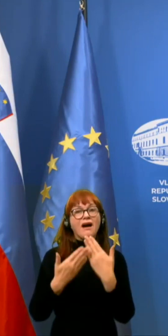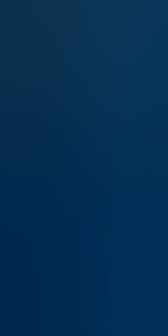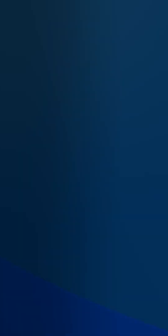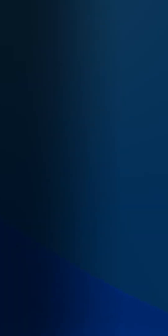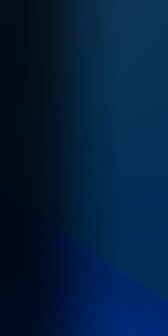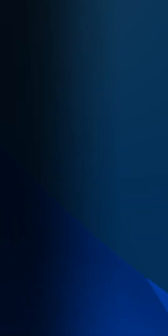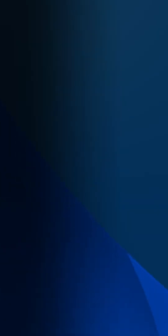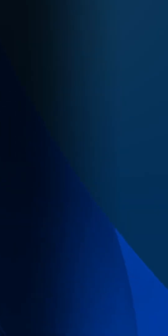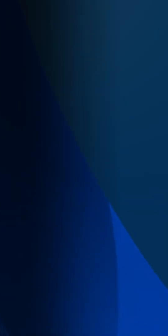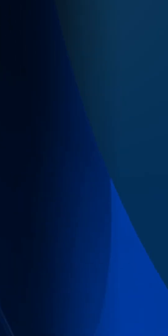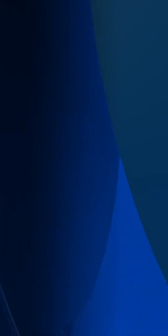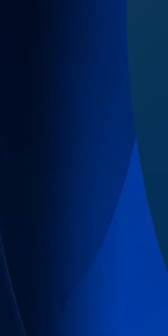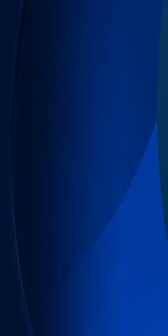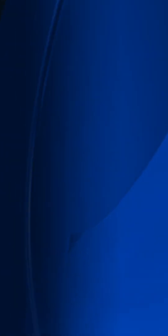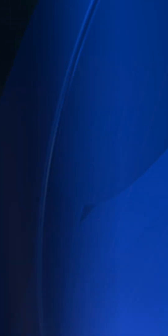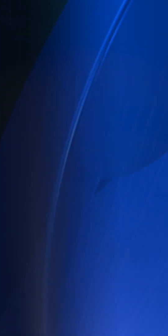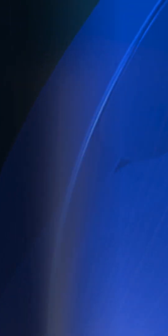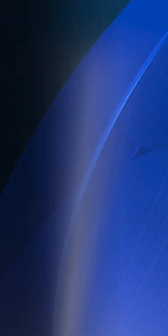pozornost.